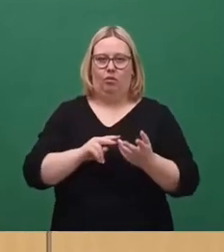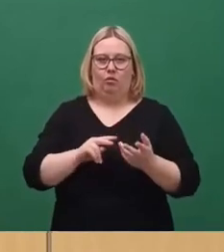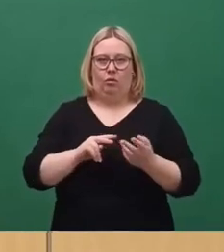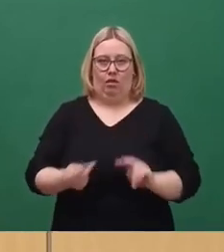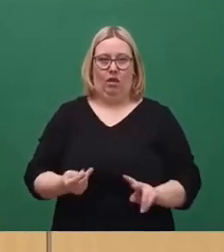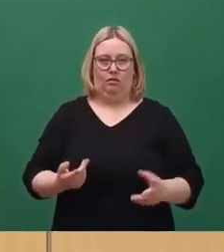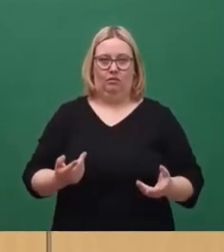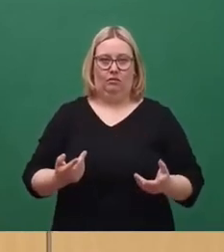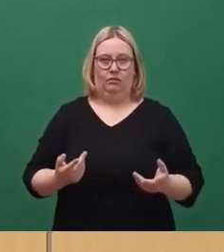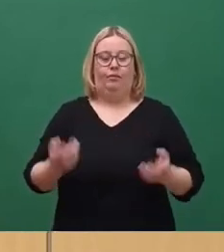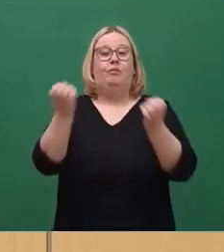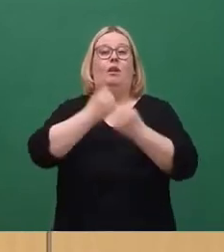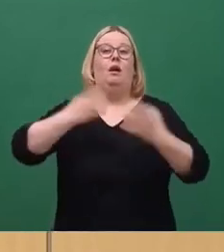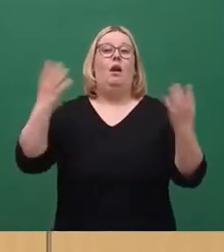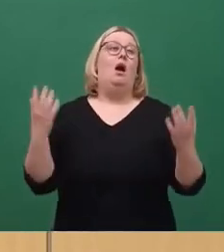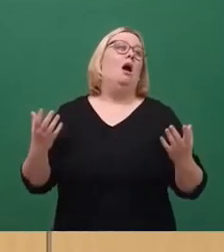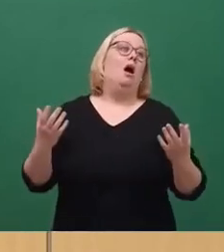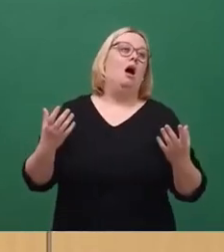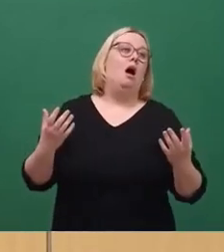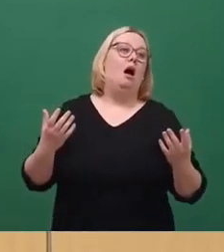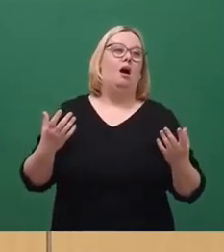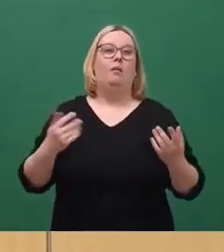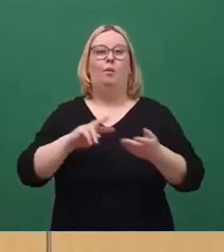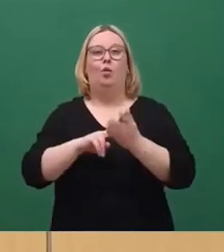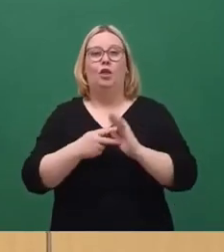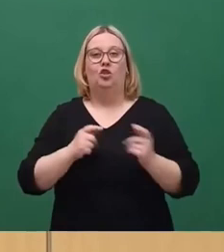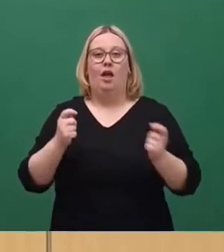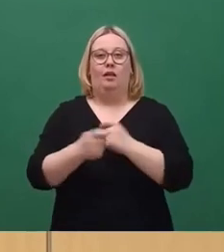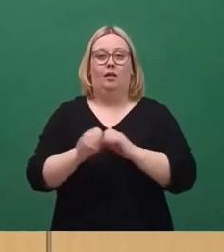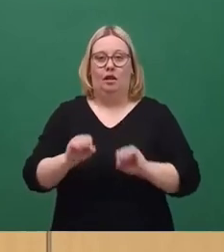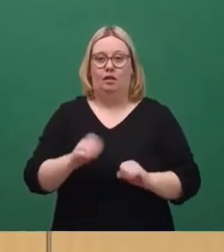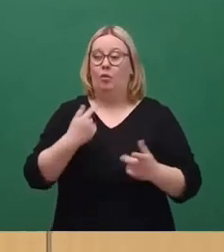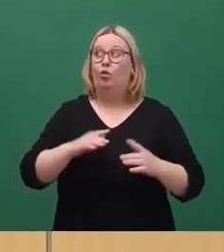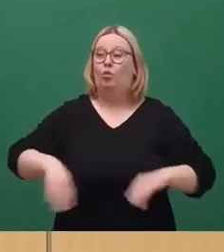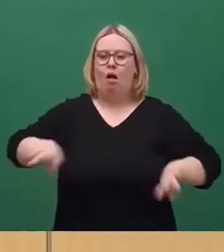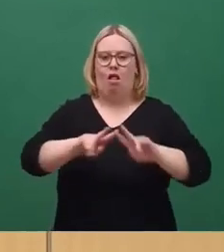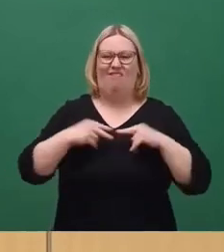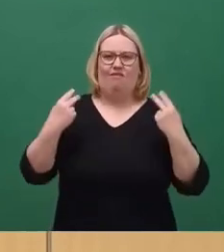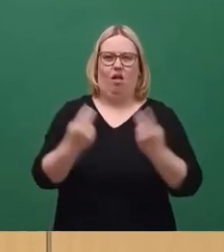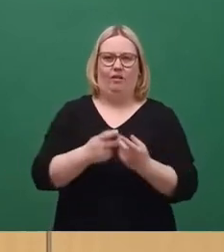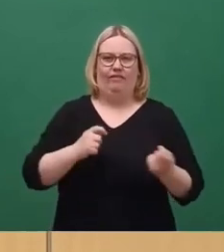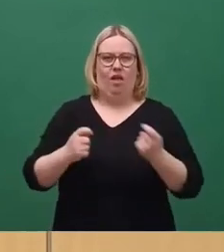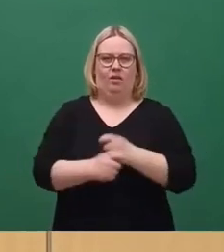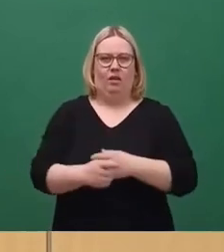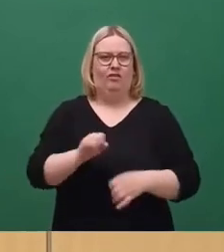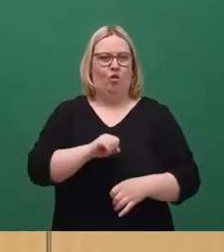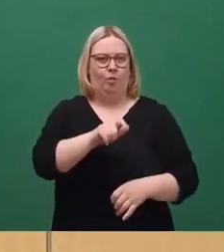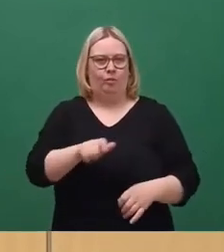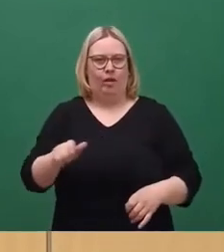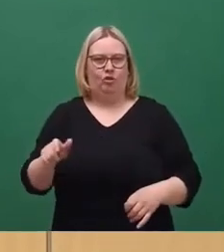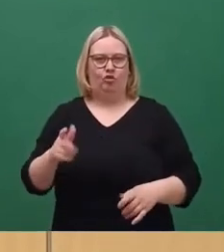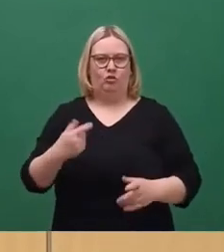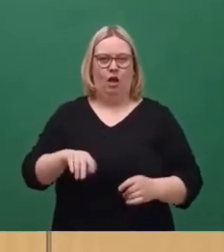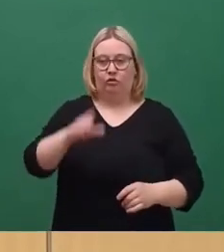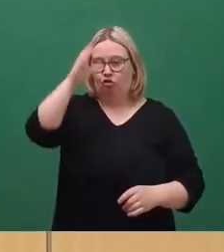Ja, natürlich kann das irgendwie, kann man das politisch ändern, aber sie ändern sich überall auf der Welt, weil überall auf der Welt die Menschen halt schlau genug